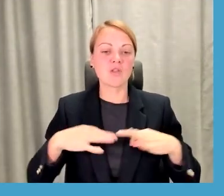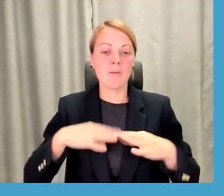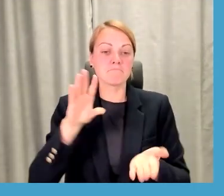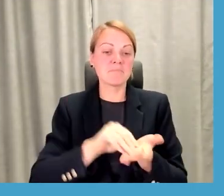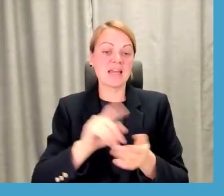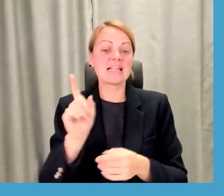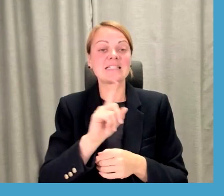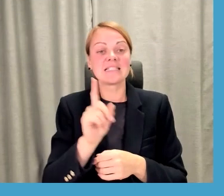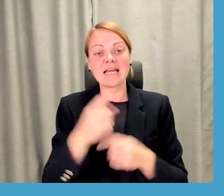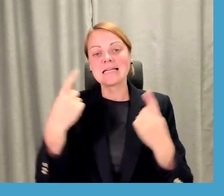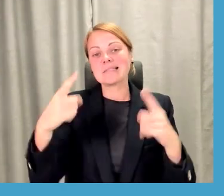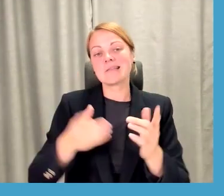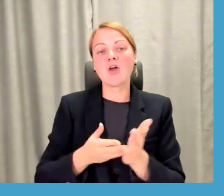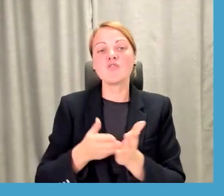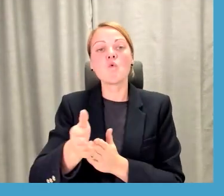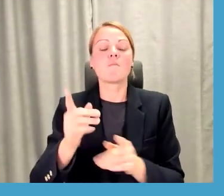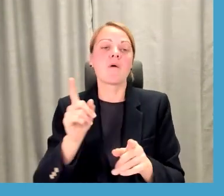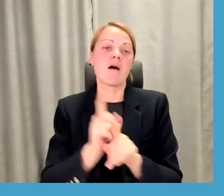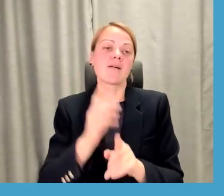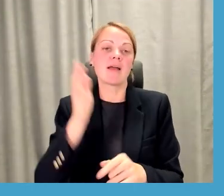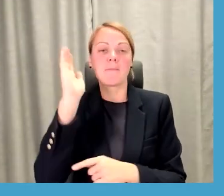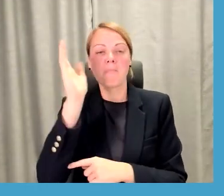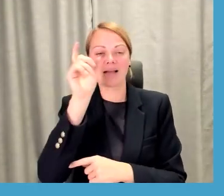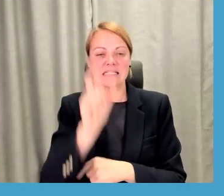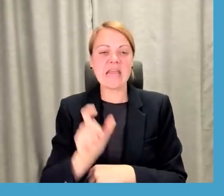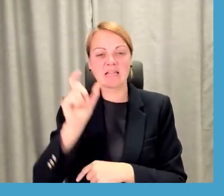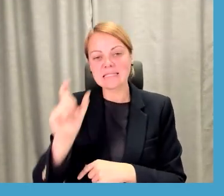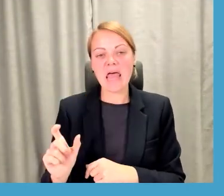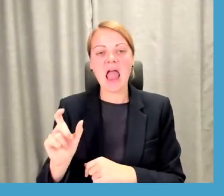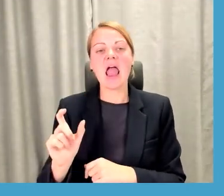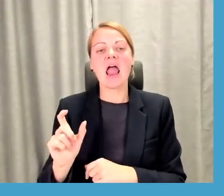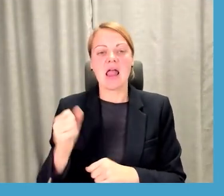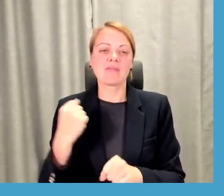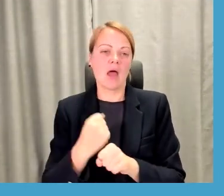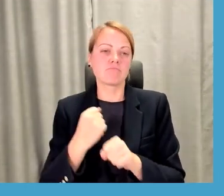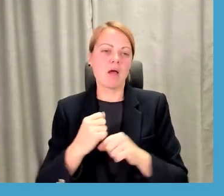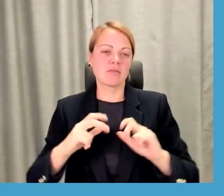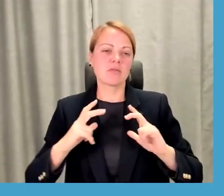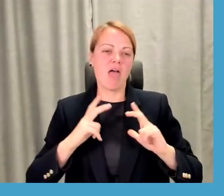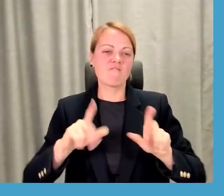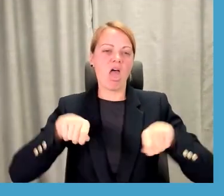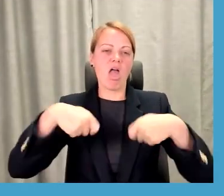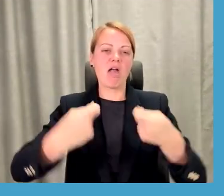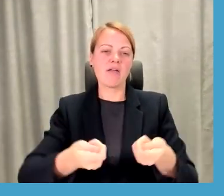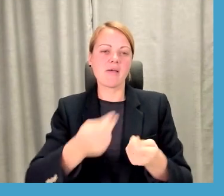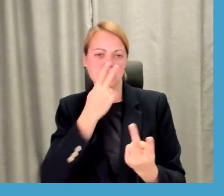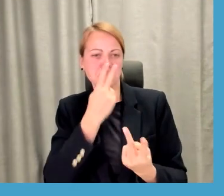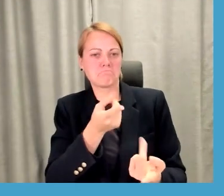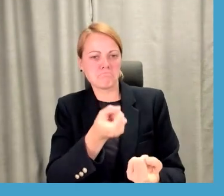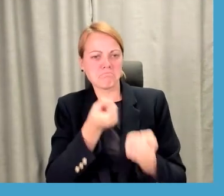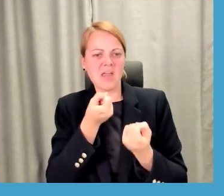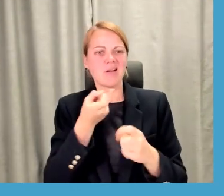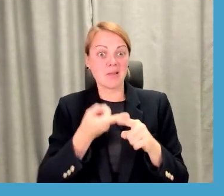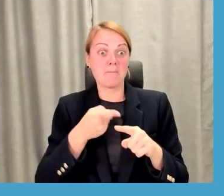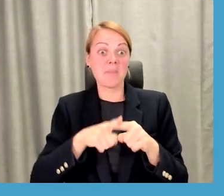patie tā ir citā jomā, bieži vien arī pasniedzējiem, arī, kā saka, darba devējiem, patiesībā ir pievilcīgi tieši